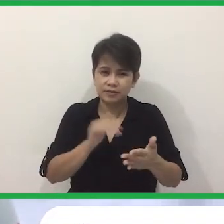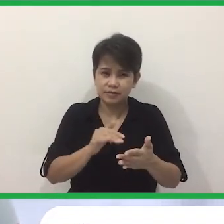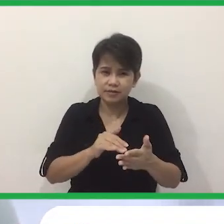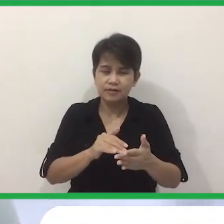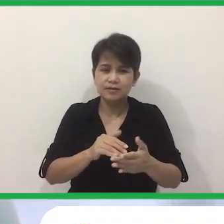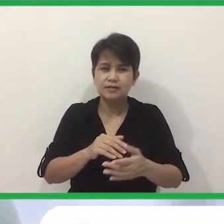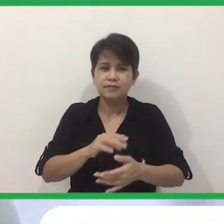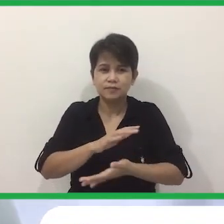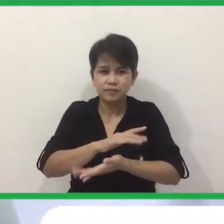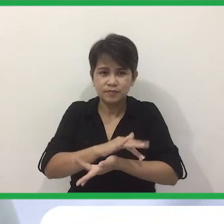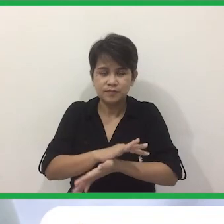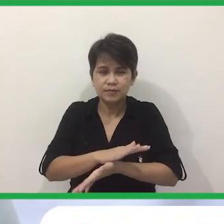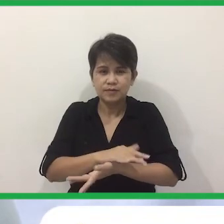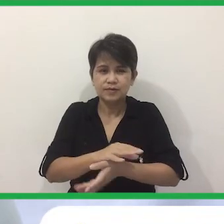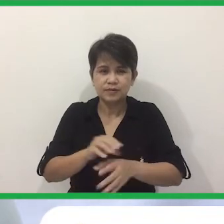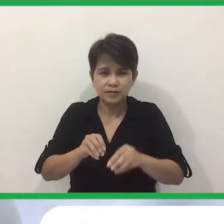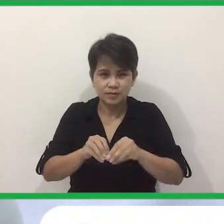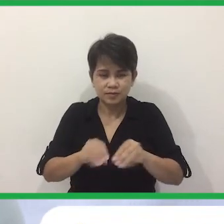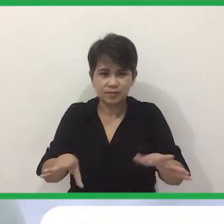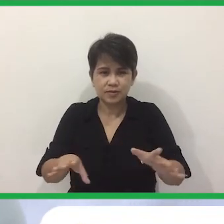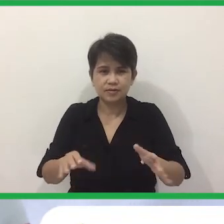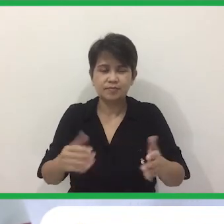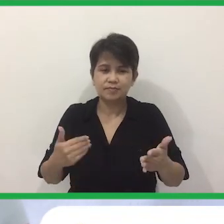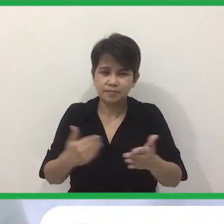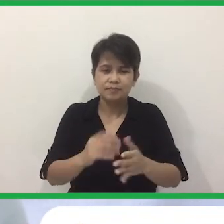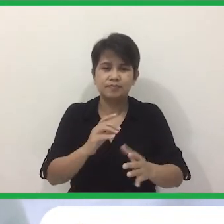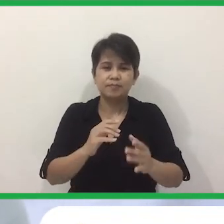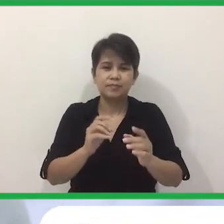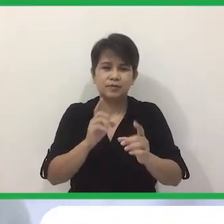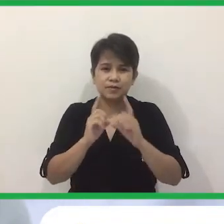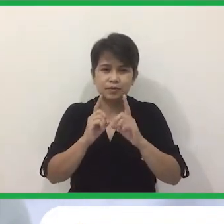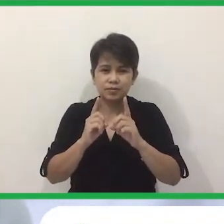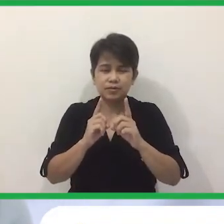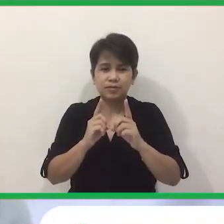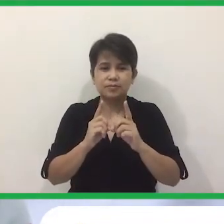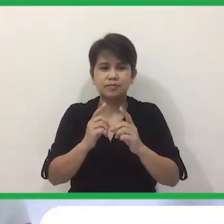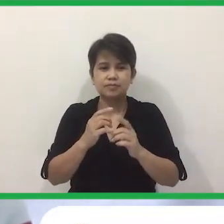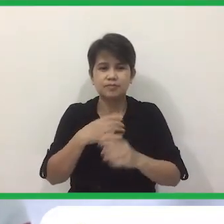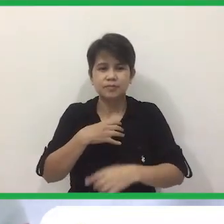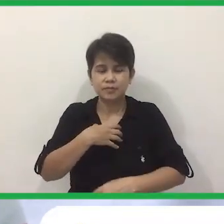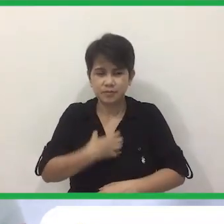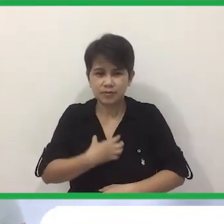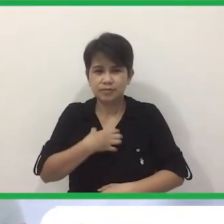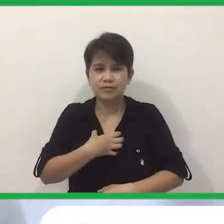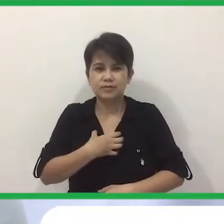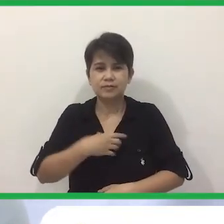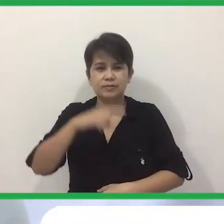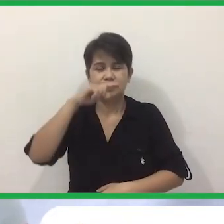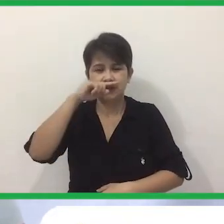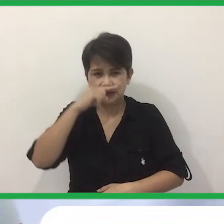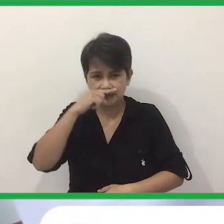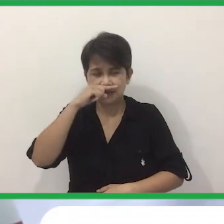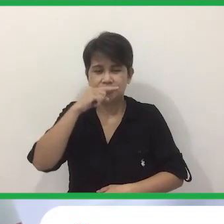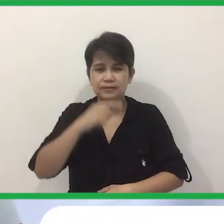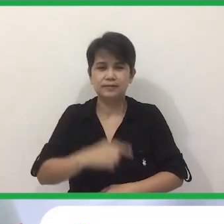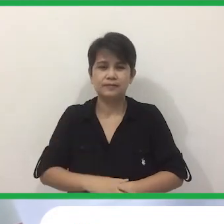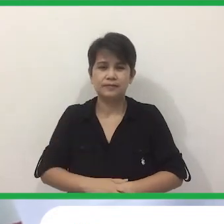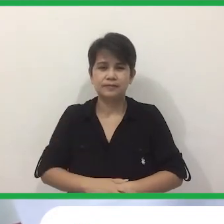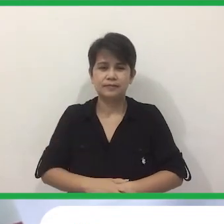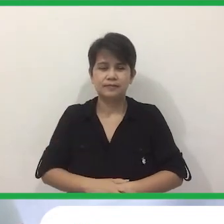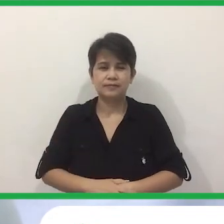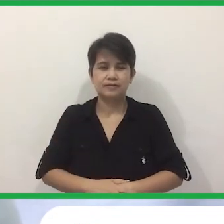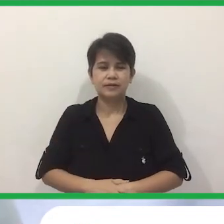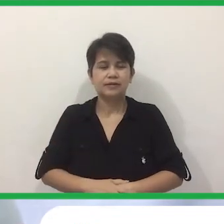Ang Virus Ay Naipapasa Sa Pumamagitan Ng Pagsasalita Pagkayong Masyadong Malapit Pag Uubo Yung